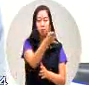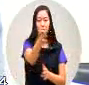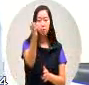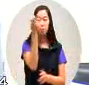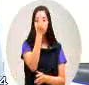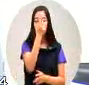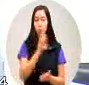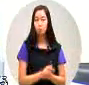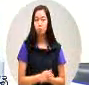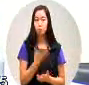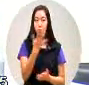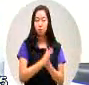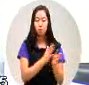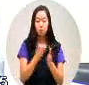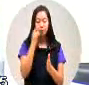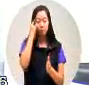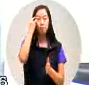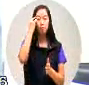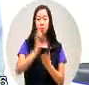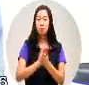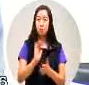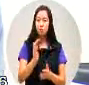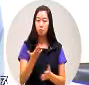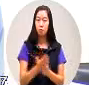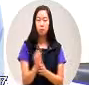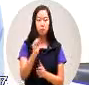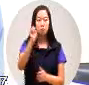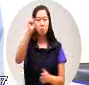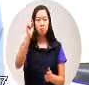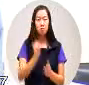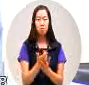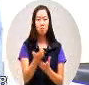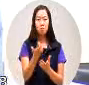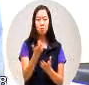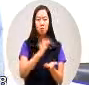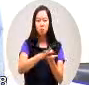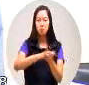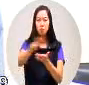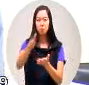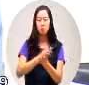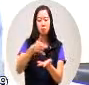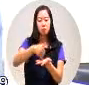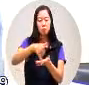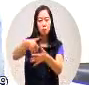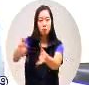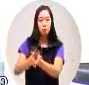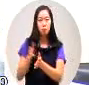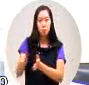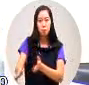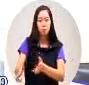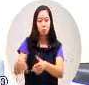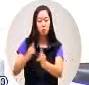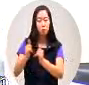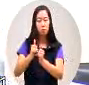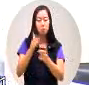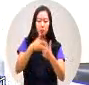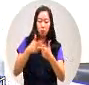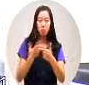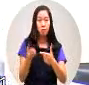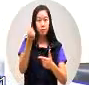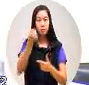可以有理念但是呢不要谋杀弱势民众的生机权